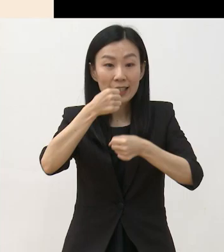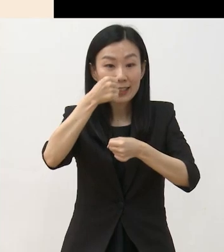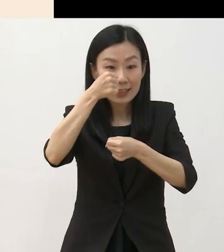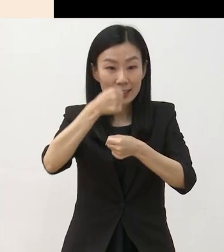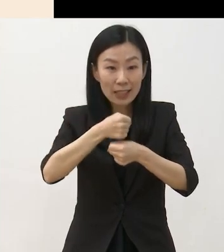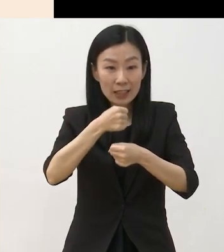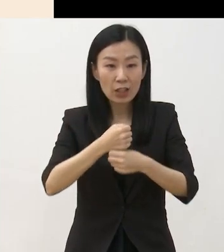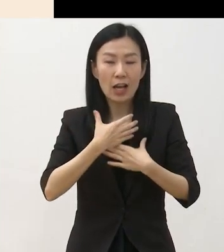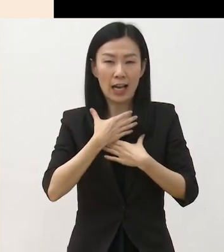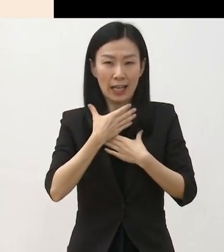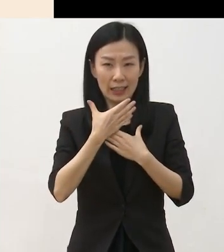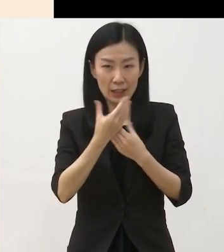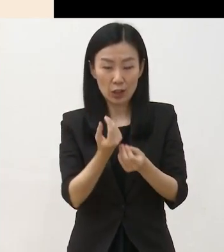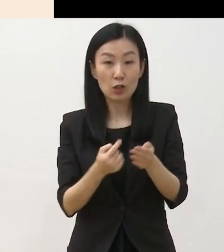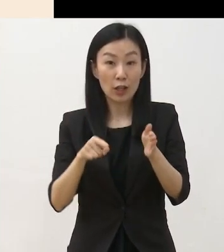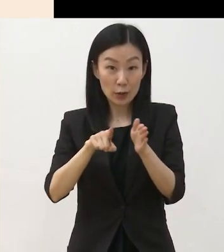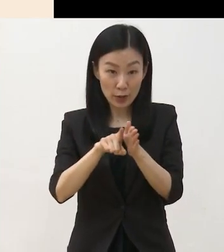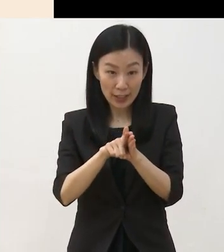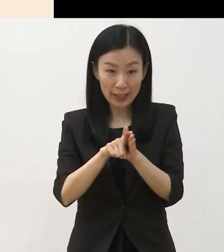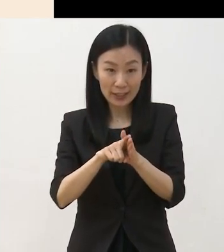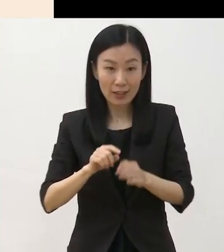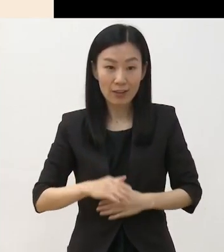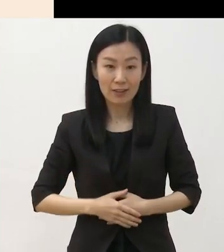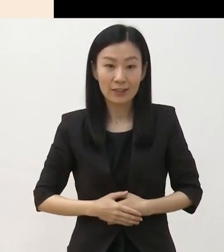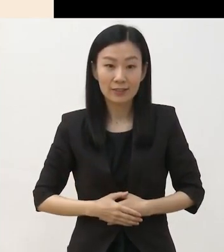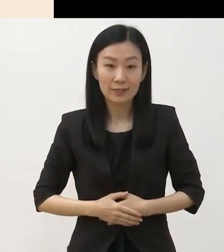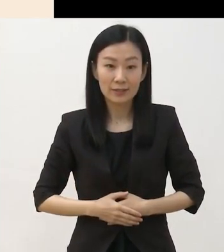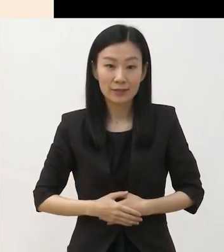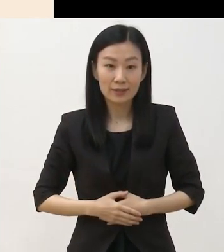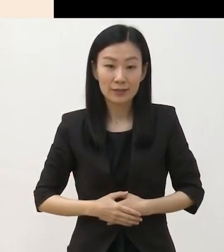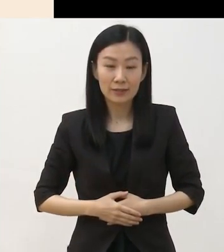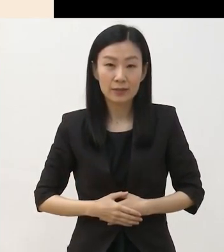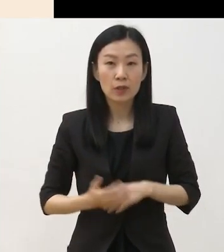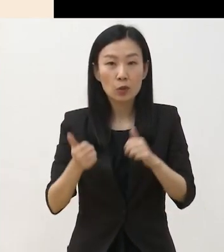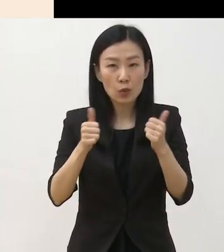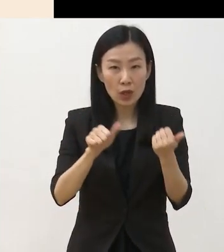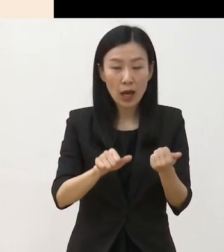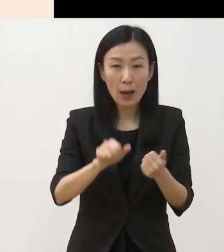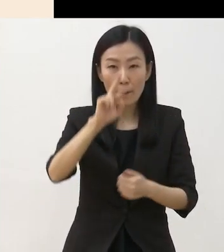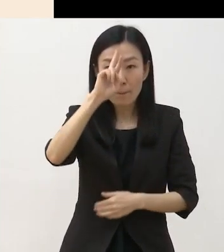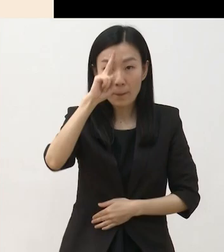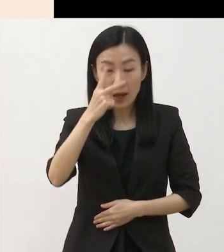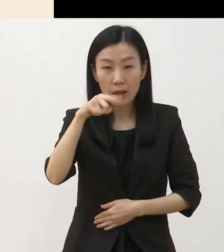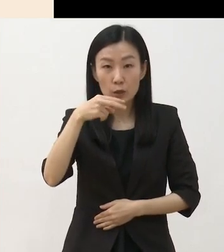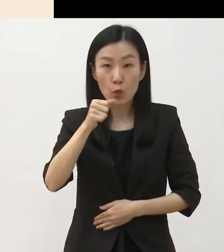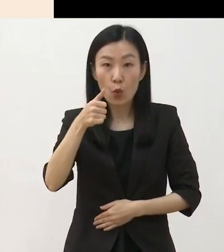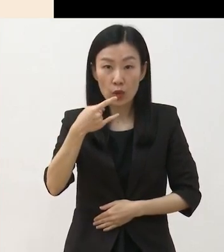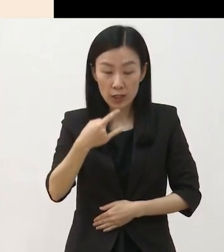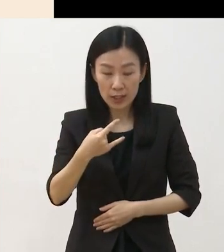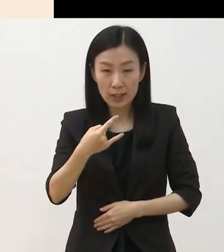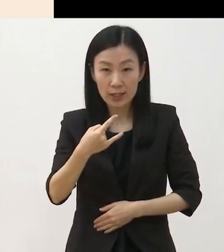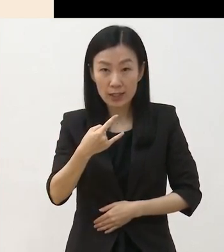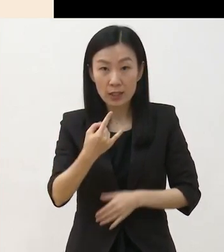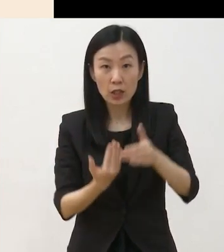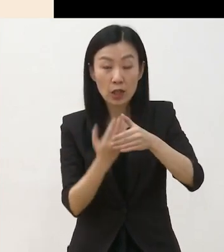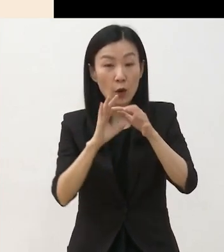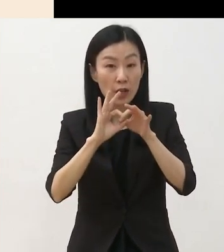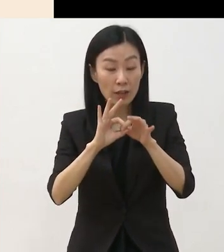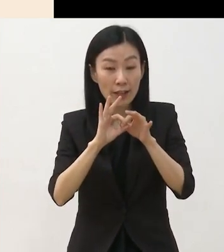안전망을 강화합니다 소위 고 박송희 양 조치로서 공연이 이루어지는 사업은